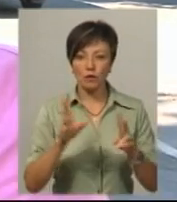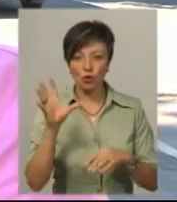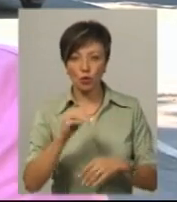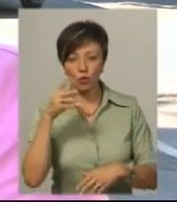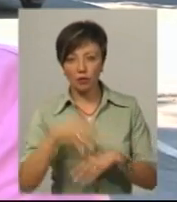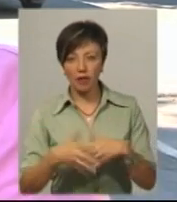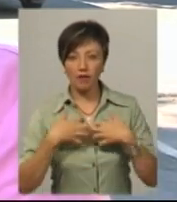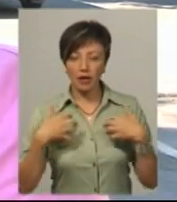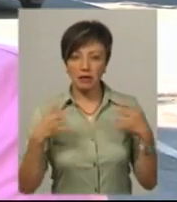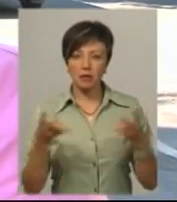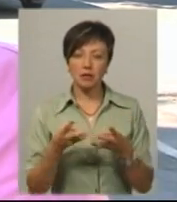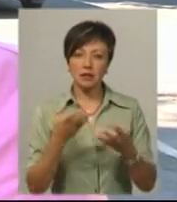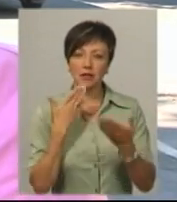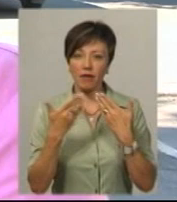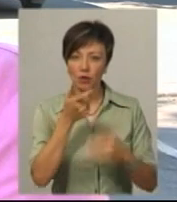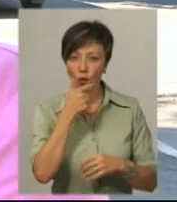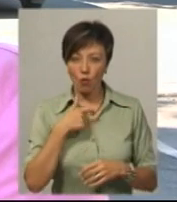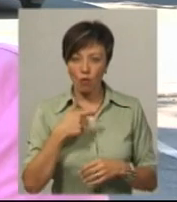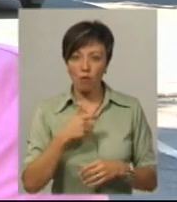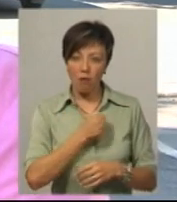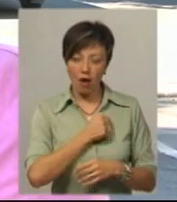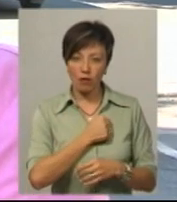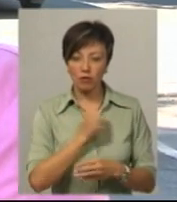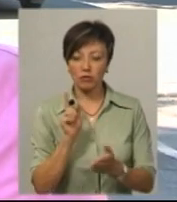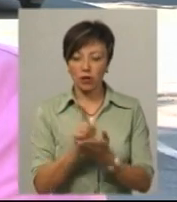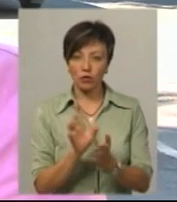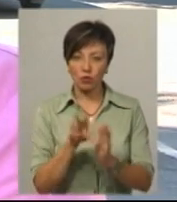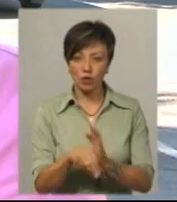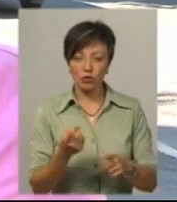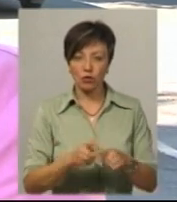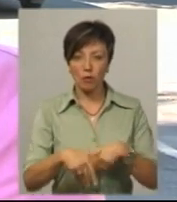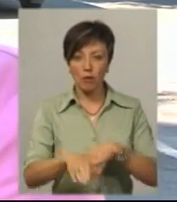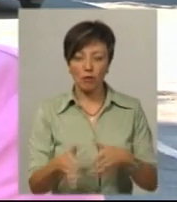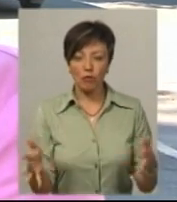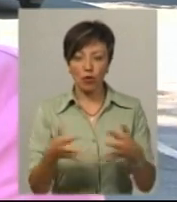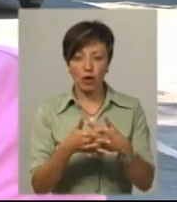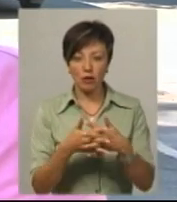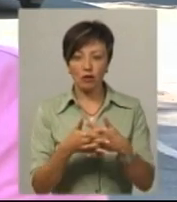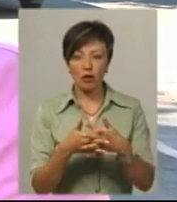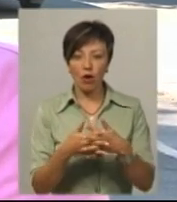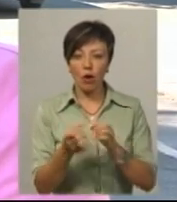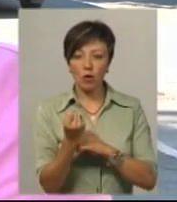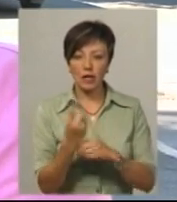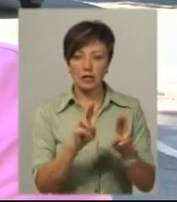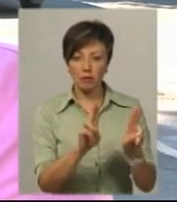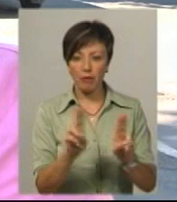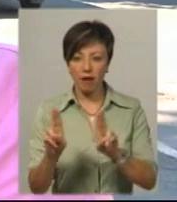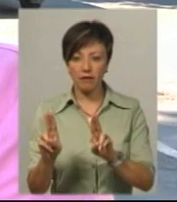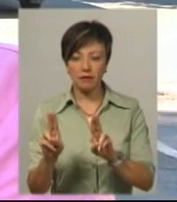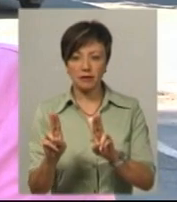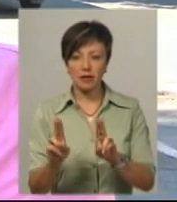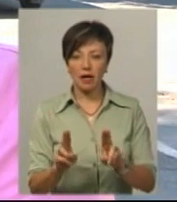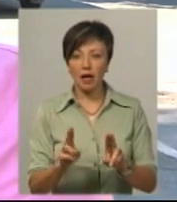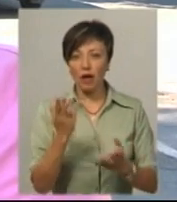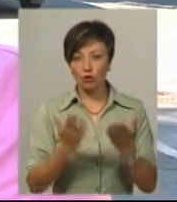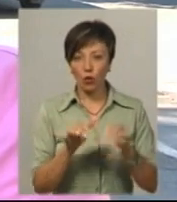що до тварин потрібно ставитись гуману, вони мають долучити до цього маршу і поєднувати його 11 принципів. Зокрема, це те, що